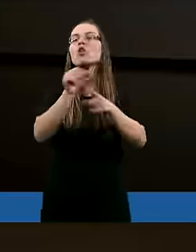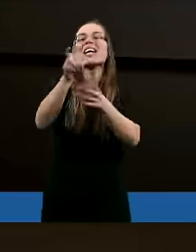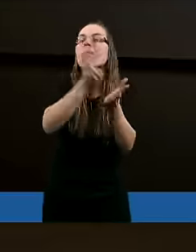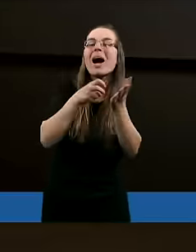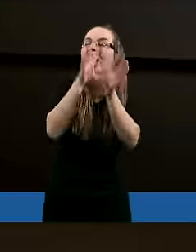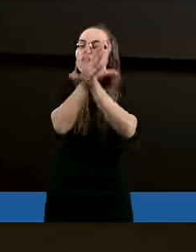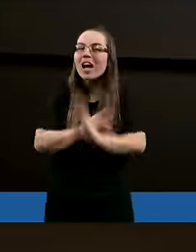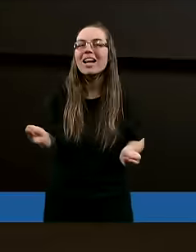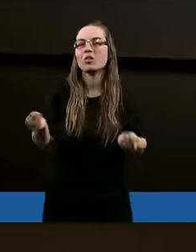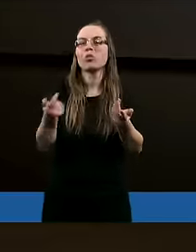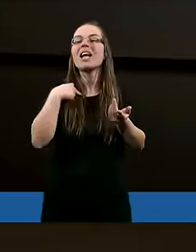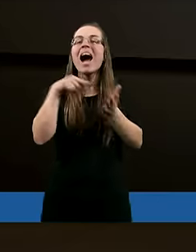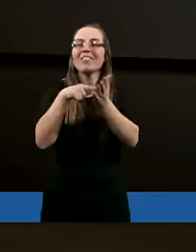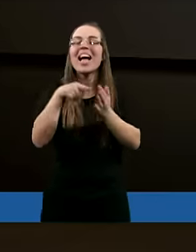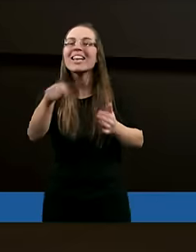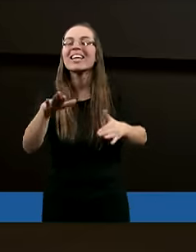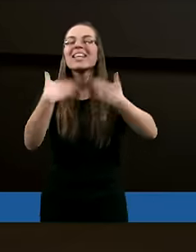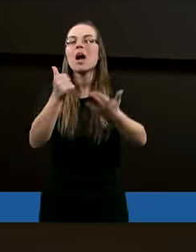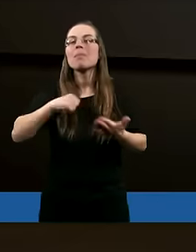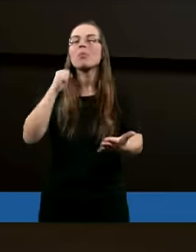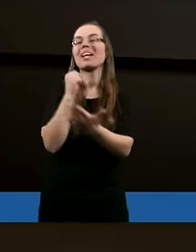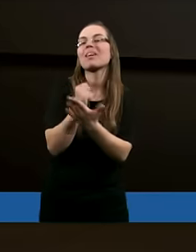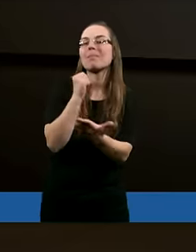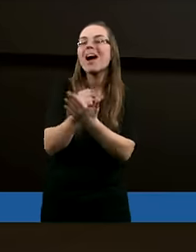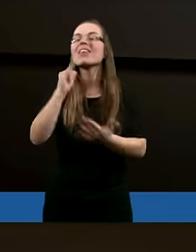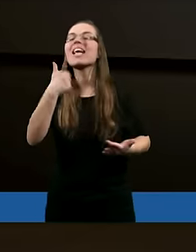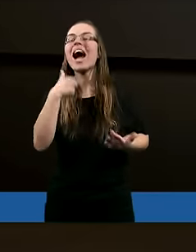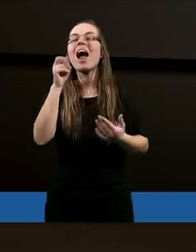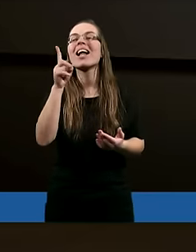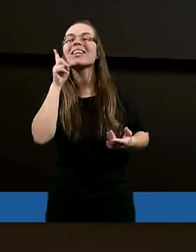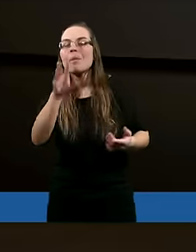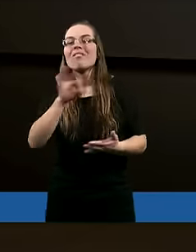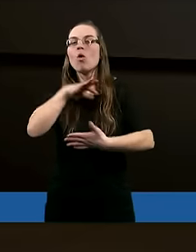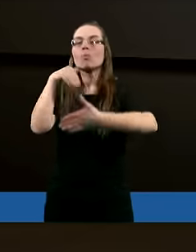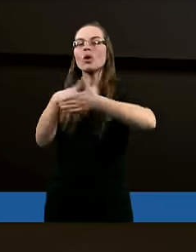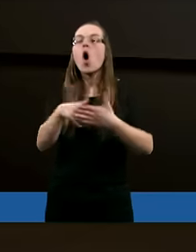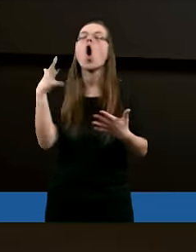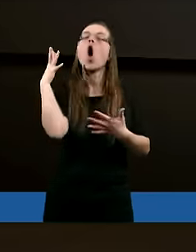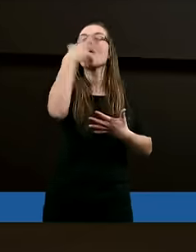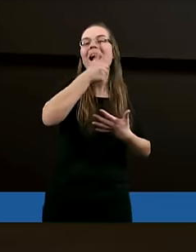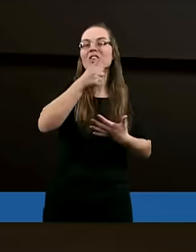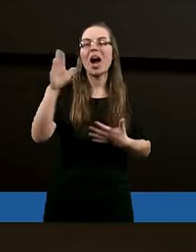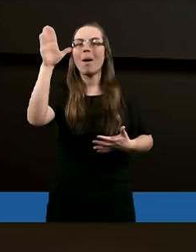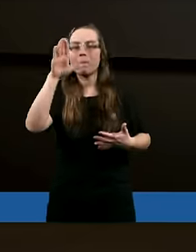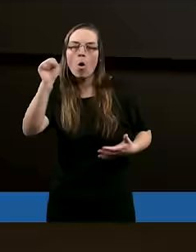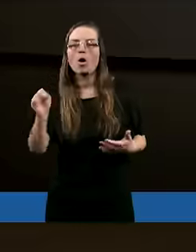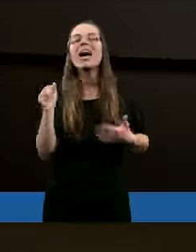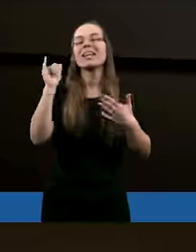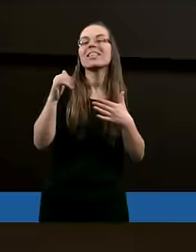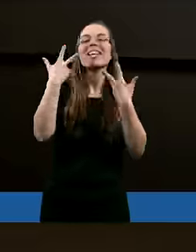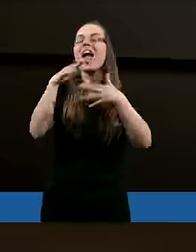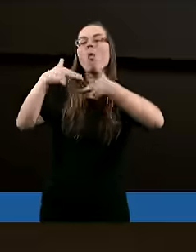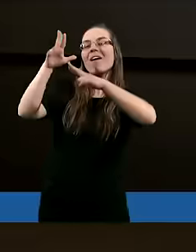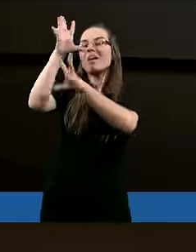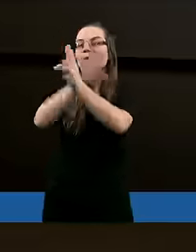szacunku. Ja wtedy sobie dopiero zdałam sprawę, jak ja tak naprawdę swoim zachowaniem obrażałam Boga, nie oddając Mu